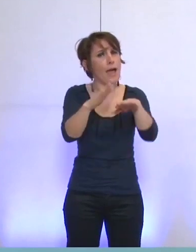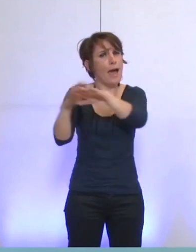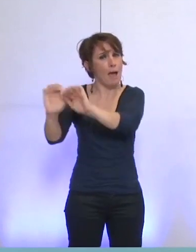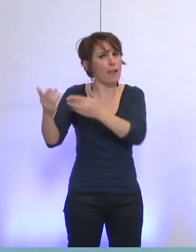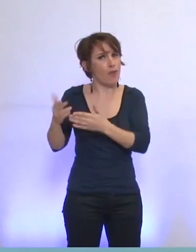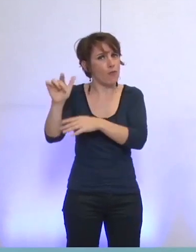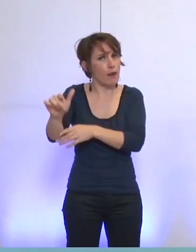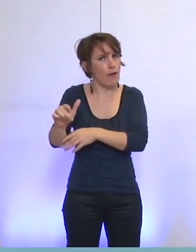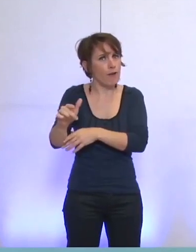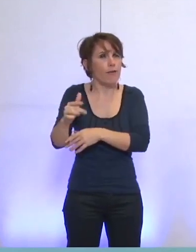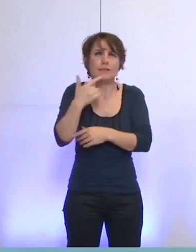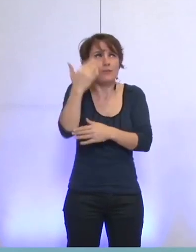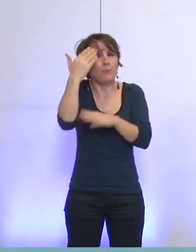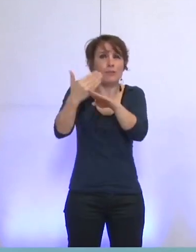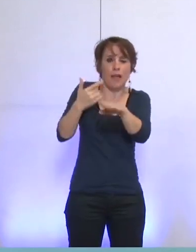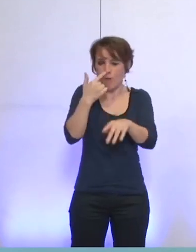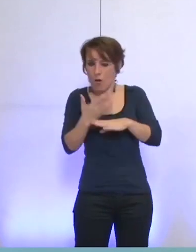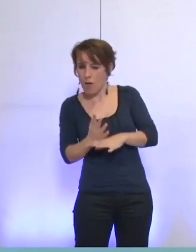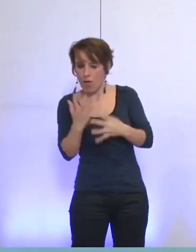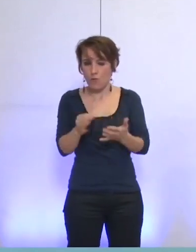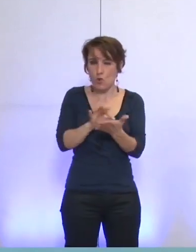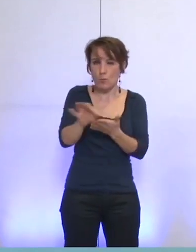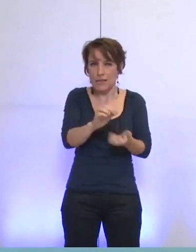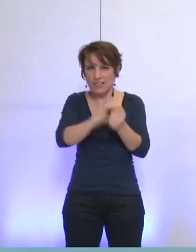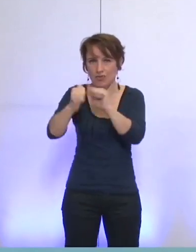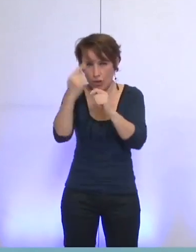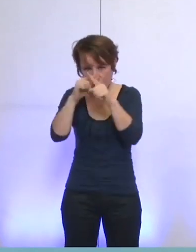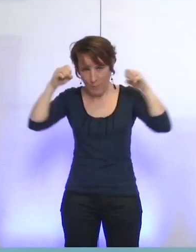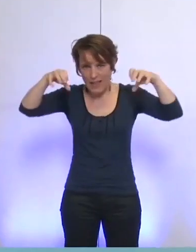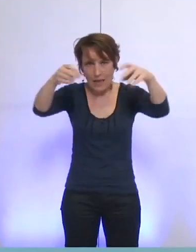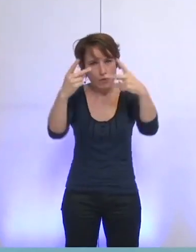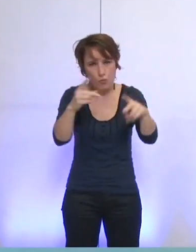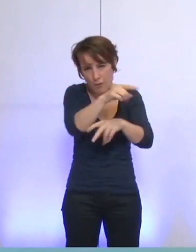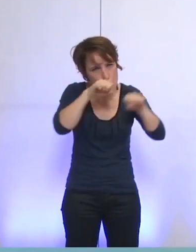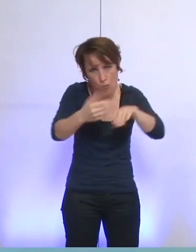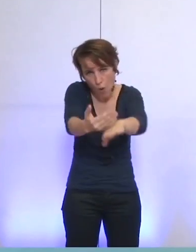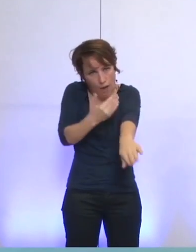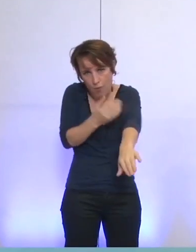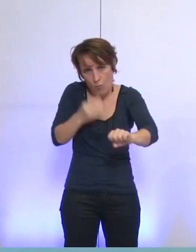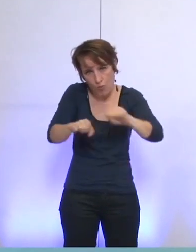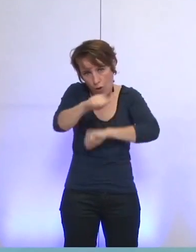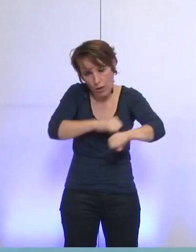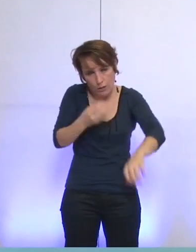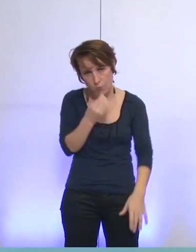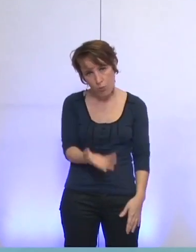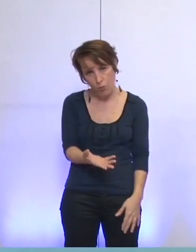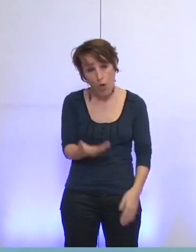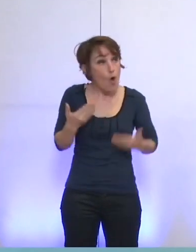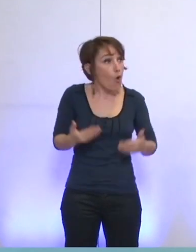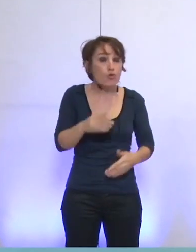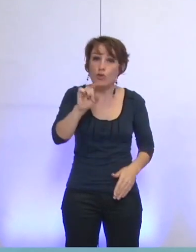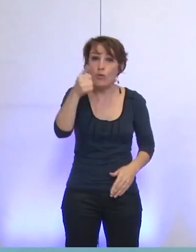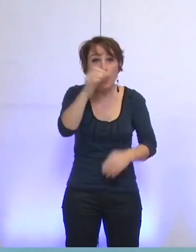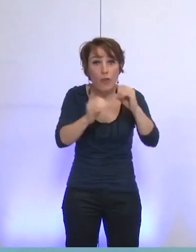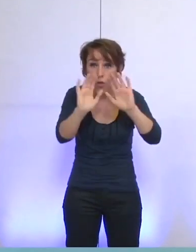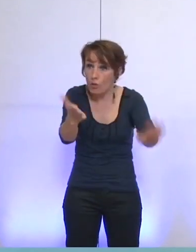pour élaborer une autre stratégie pour la suite et notamment pour l'éclairage public, vous auriez pu le faire. Donc aujourd'hui, on se dit qu'on est le 20 octobre et que'est trop tard.